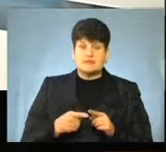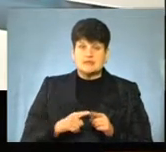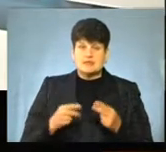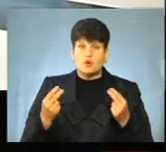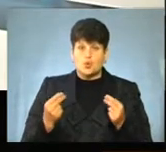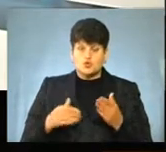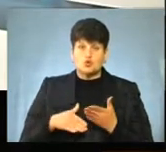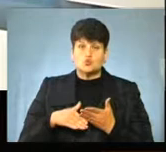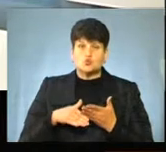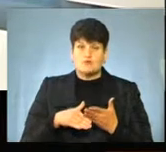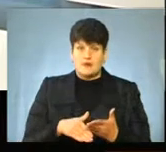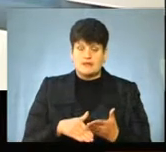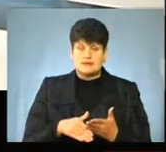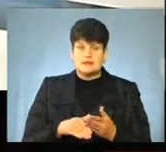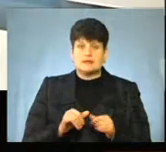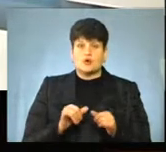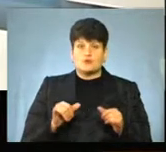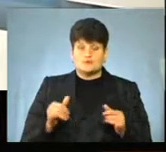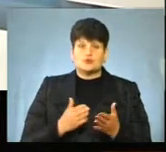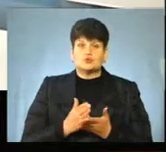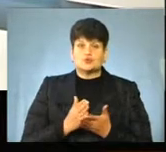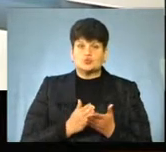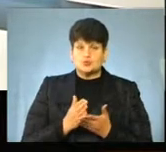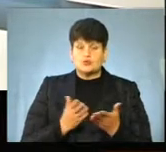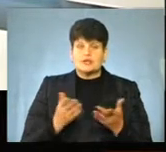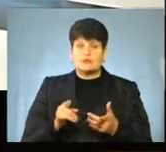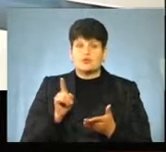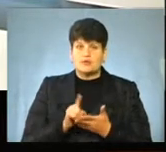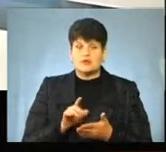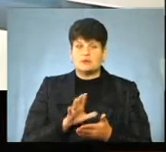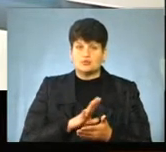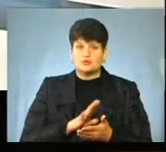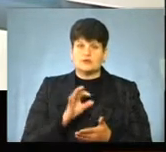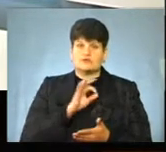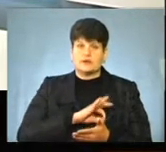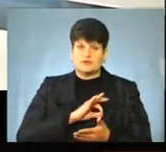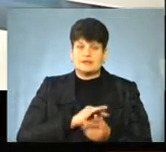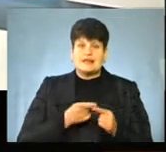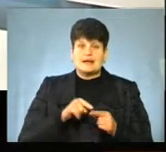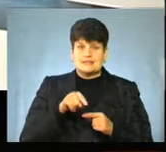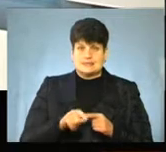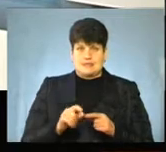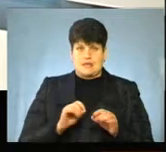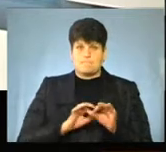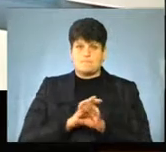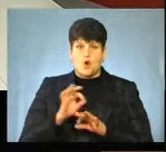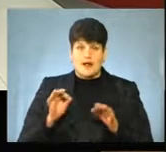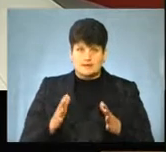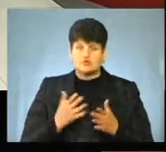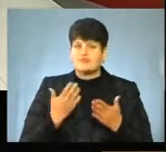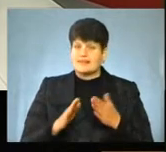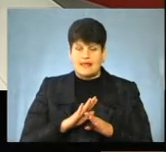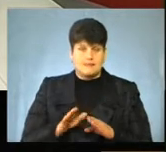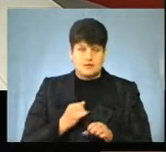кошти субвенції на розвиток інфраструктури, які повинні були використані бути на цей проєкт. Тобто, якщо цей проєкт не